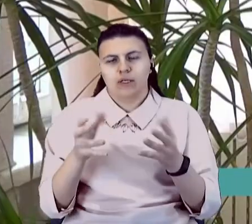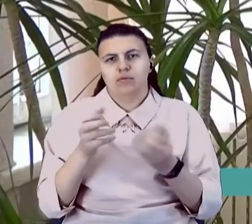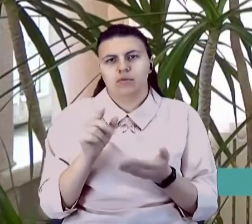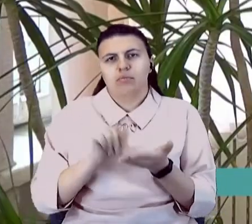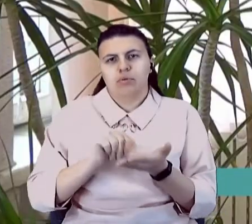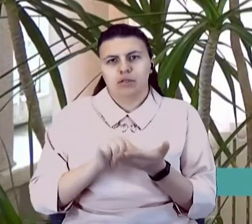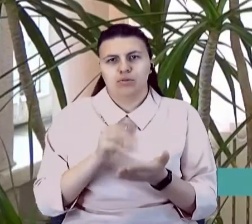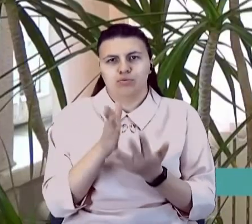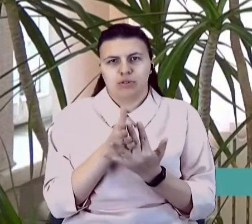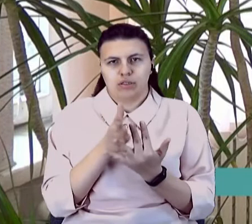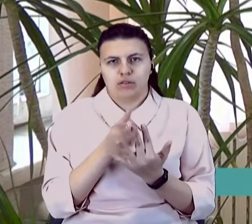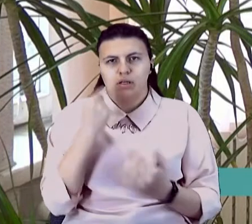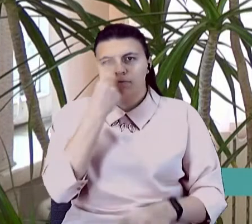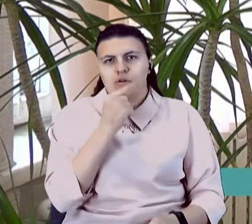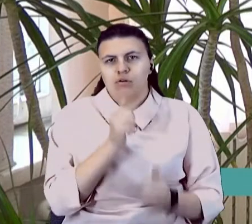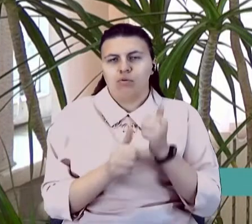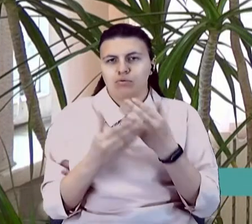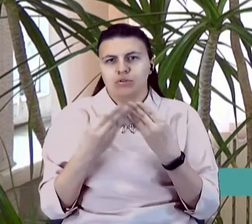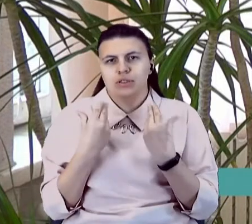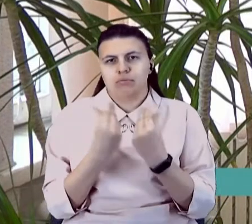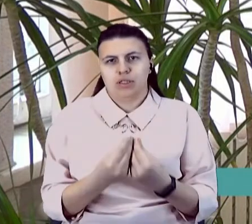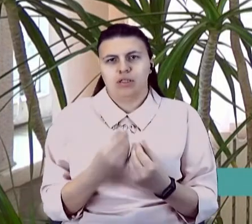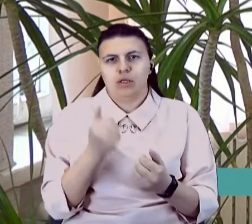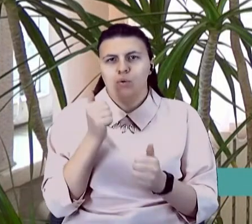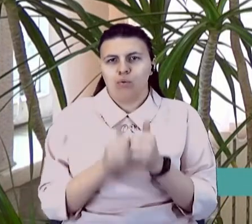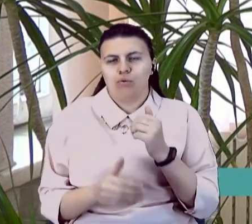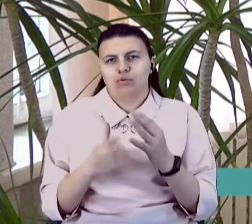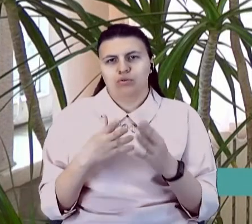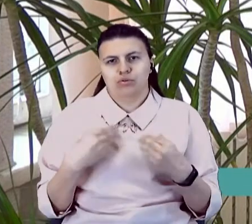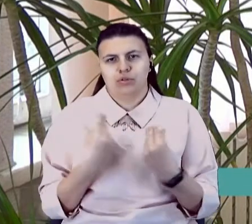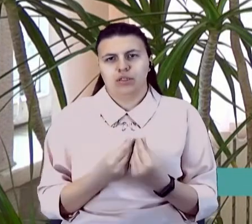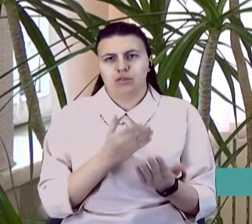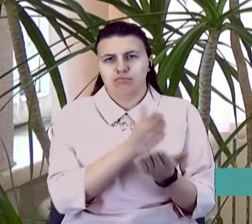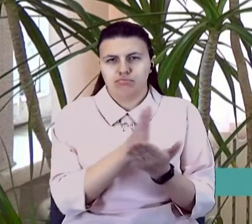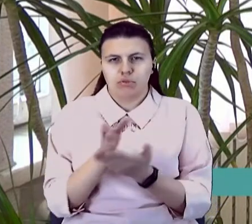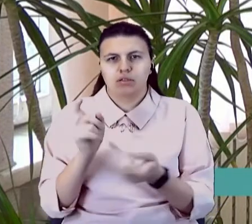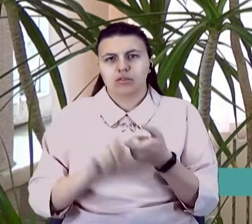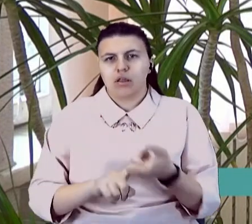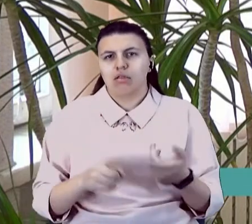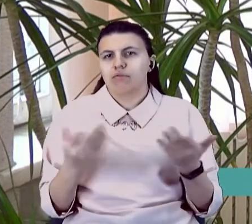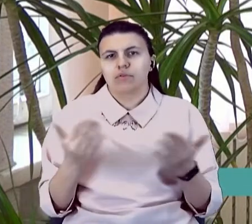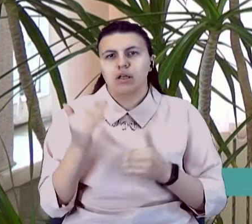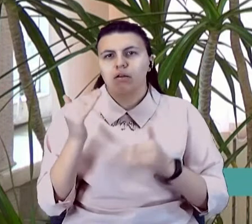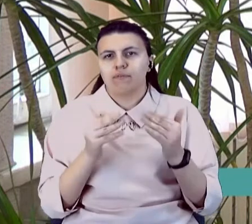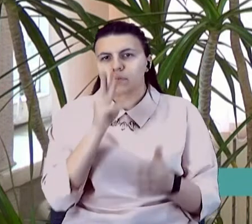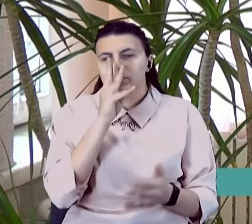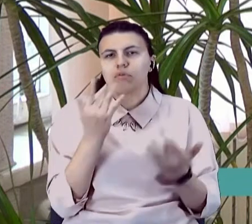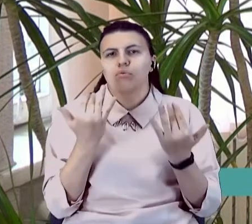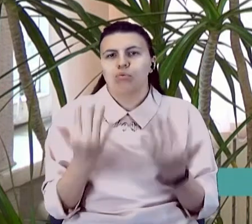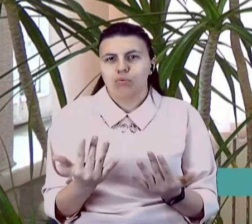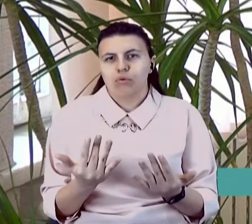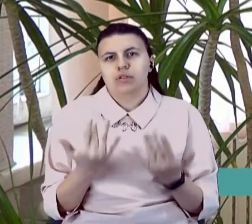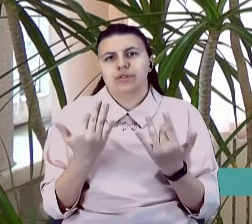Індивідуальна для кожної родини. В залежності від рівня доходу, скільки